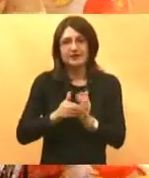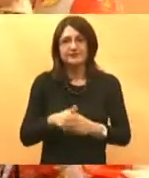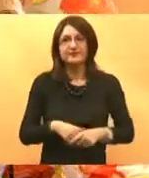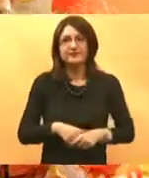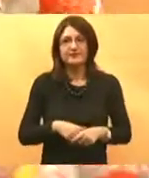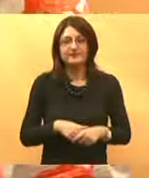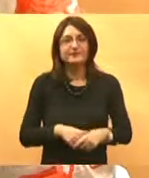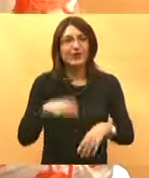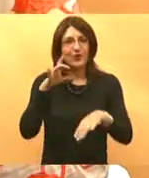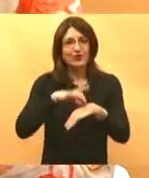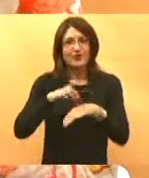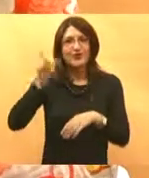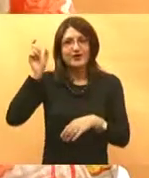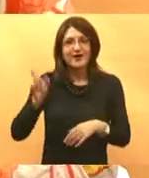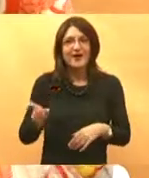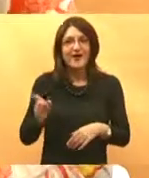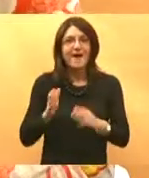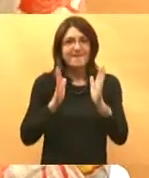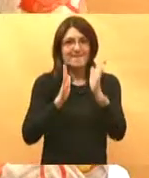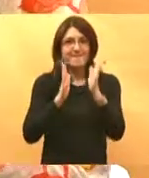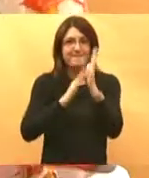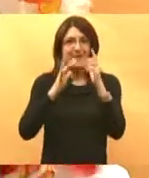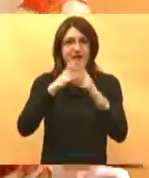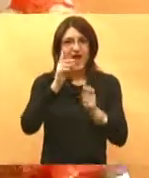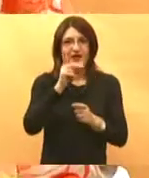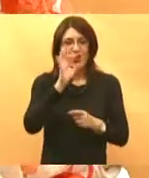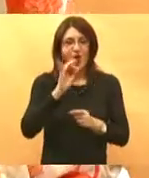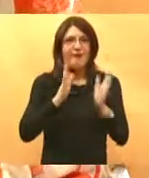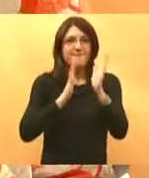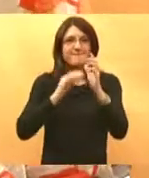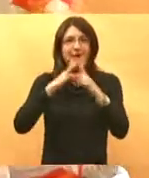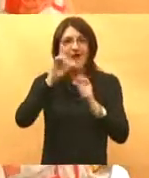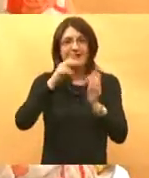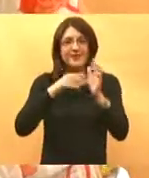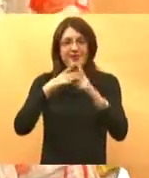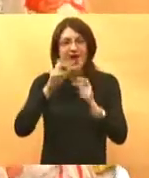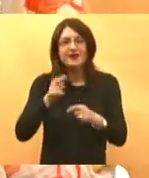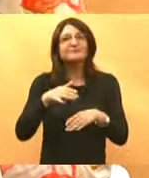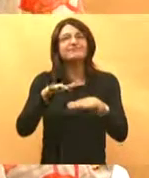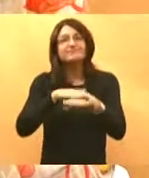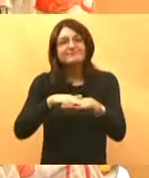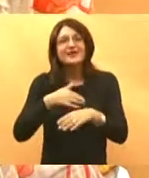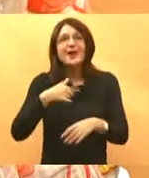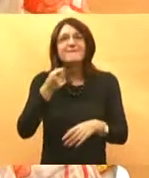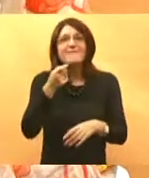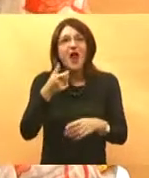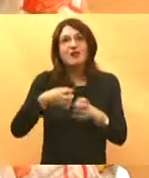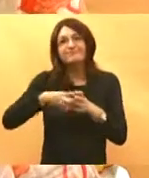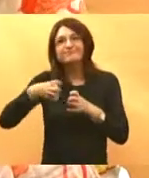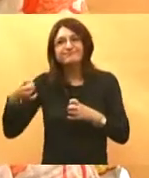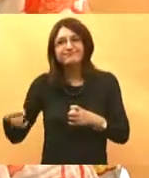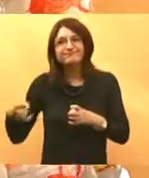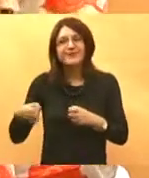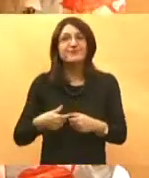Doktora Malnar, Mario, ja sam uzela malo više vremena nego što sam trebala, a nadam se da sam morala dati te, ne, nadam se, ja to